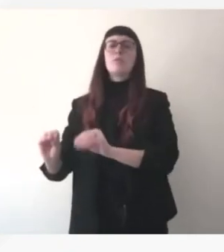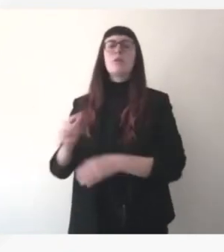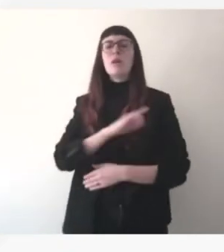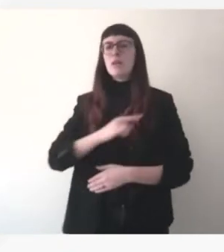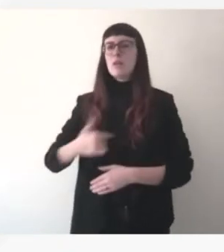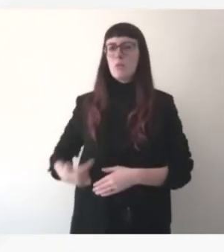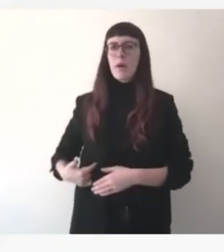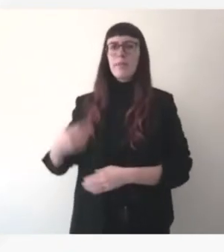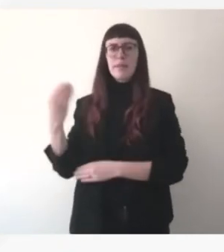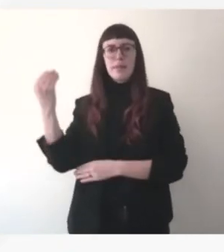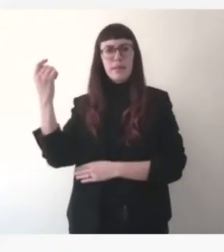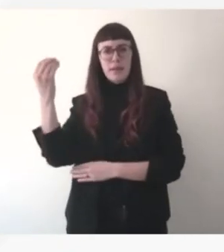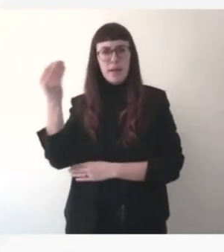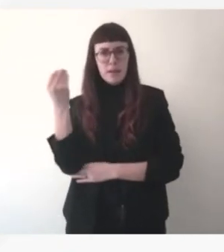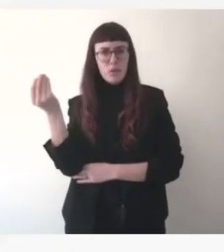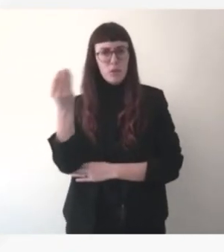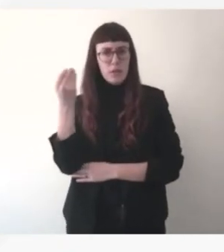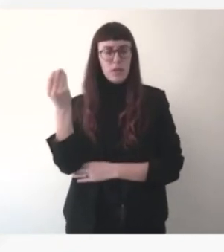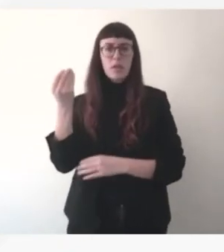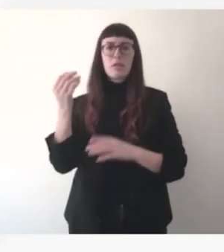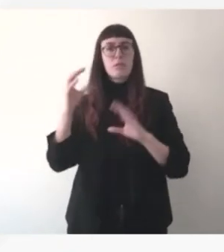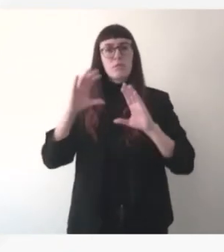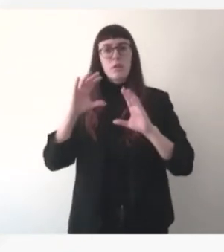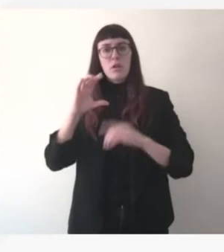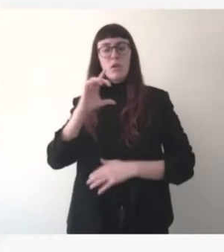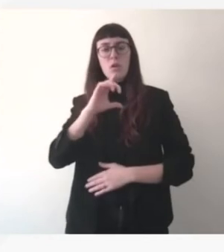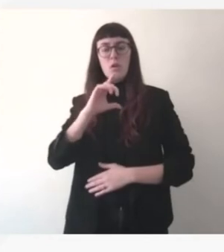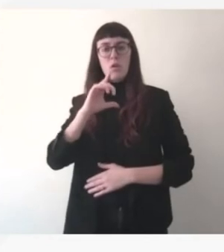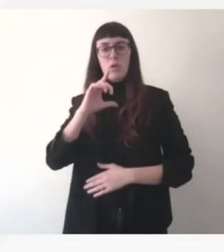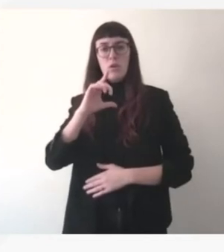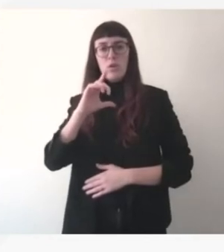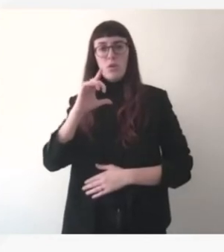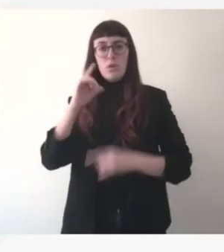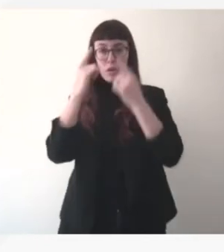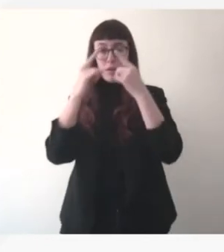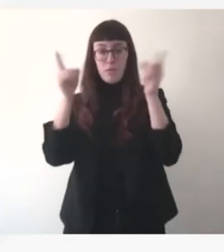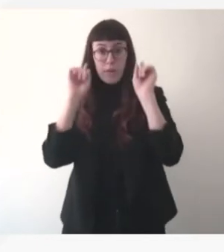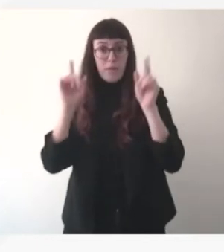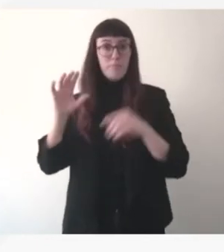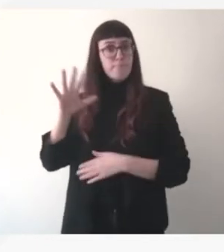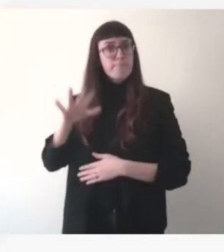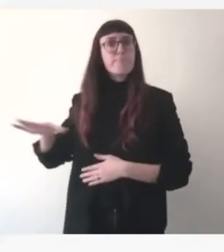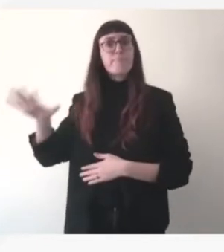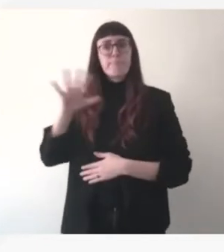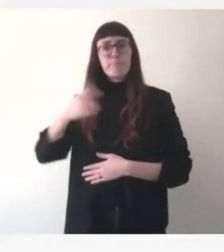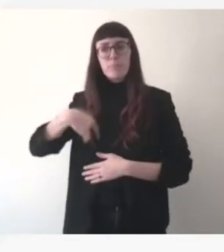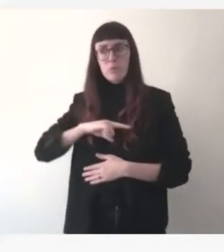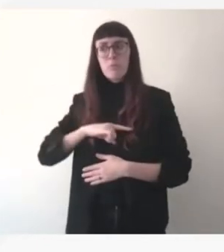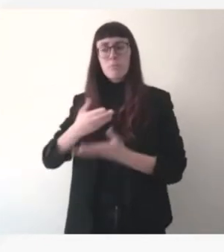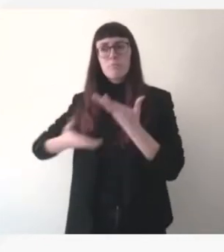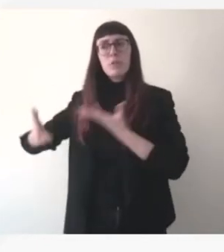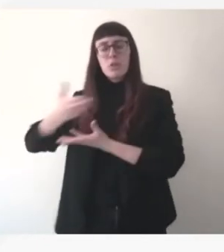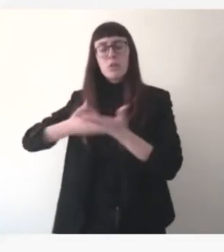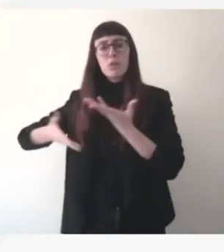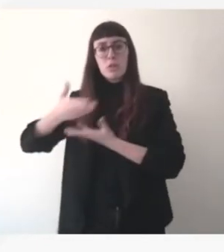ministres, avec les ministres de la Défense, évidemment, pour parler de ce qui se passe, les situations, y compris, bien entendu, dans